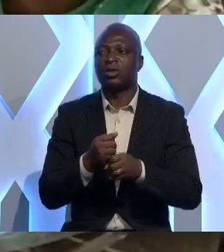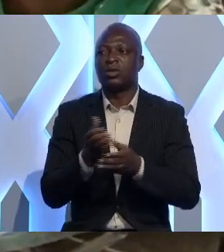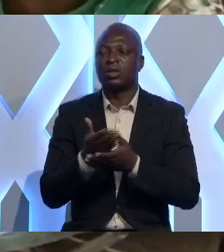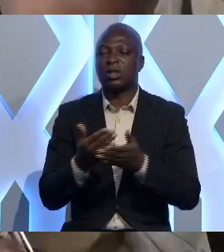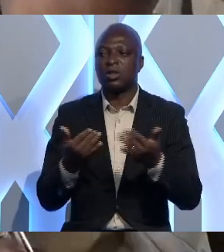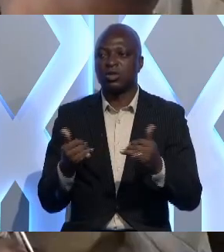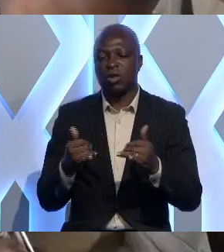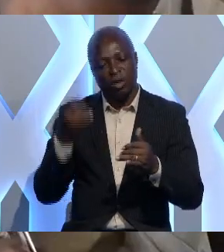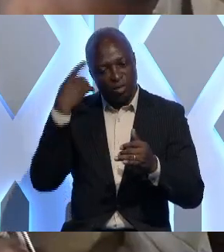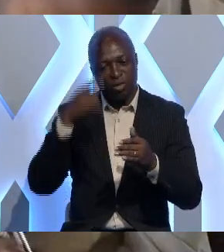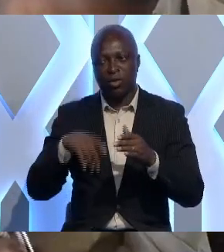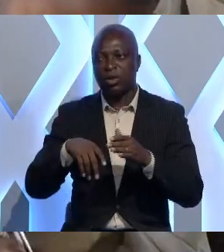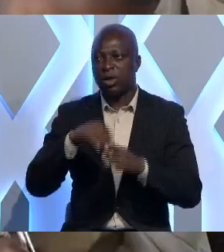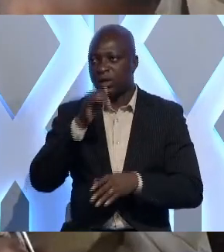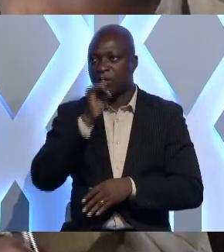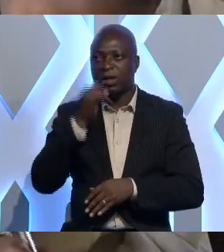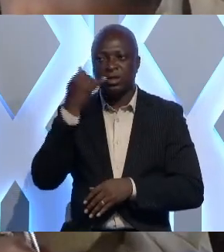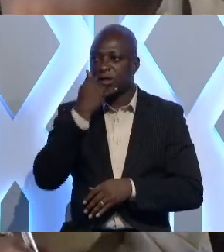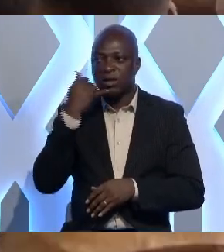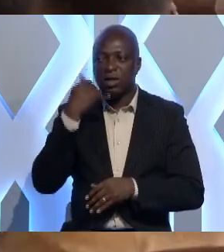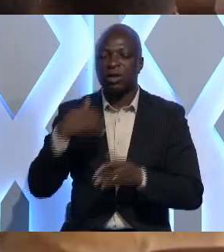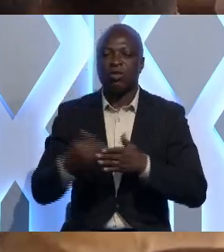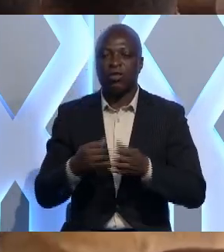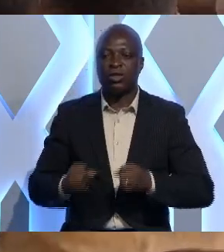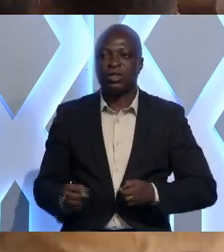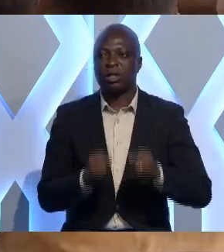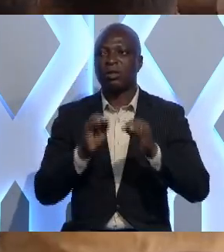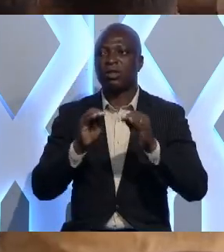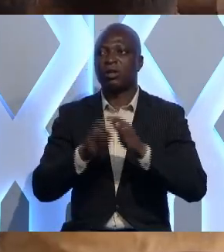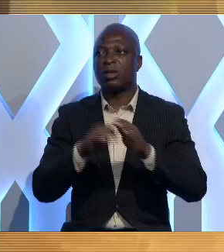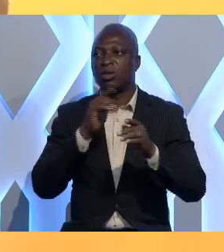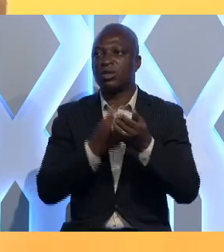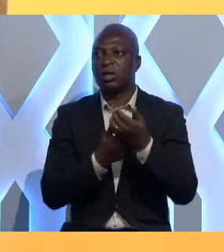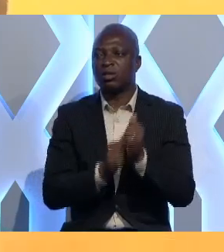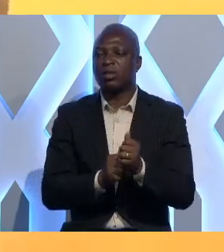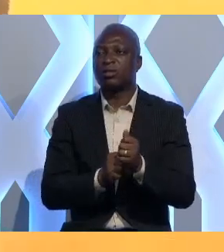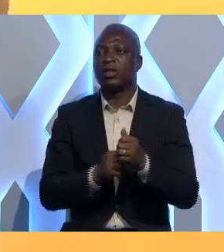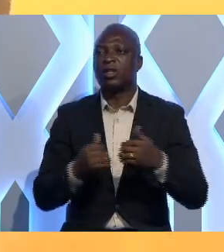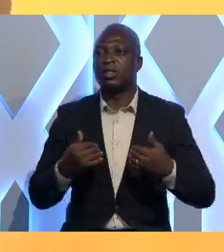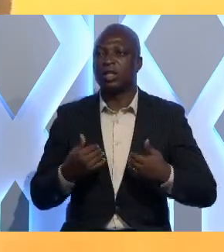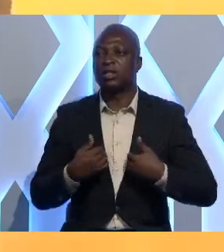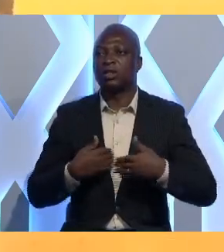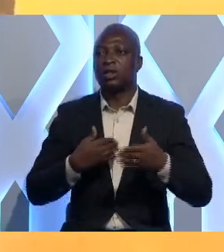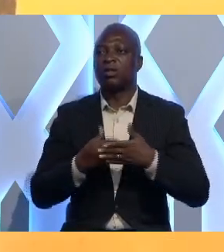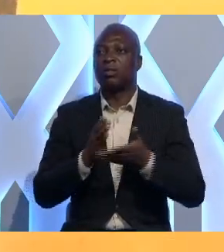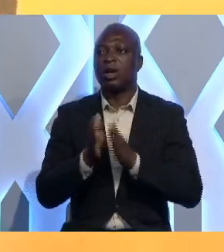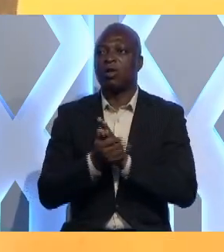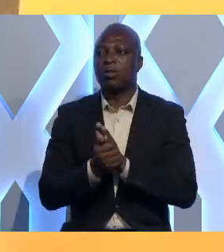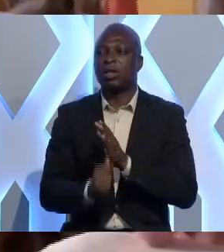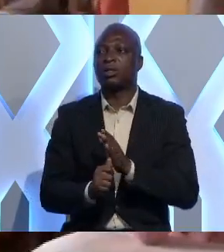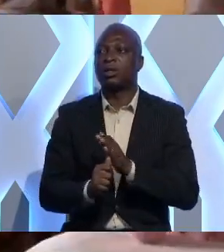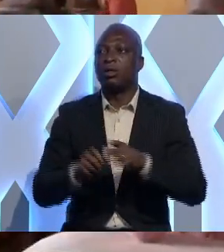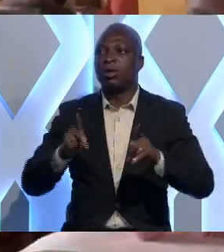pour le pré-scolaire. Un nouveau système d'enseignement a été aussi adopté. Il s'agit de l'approche par compétence,